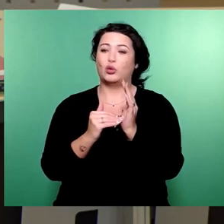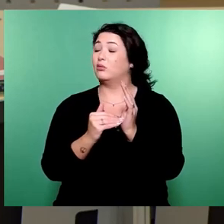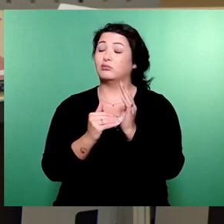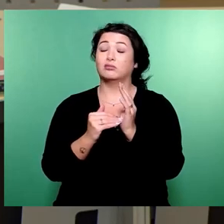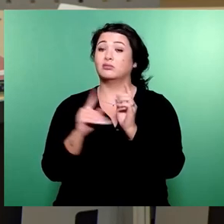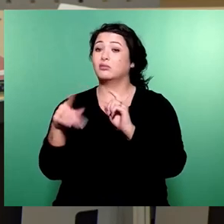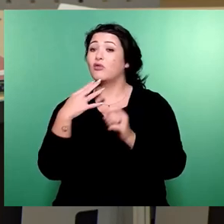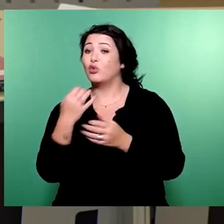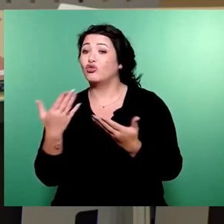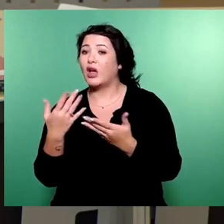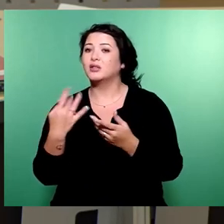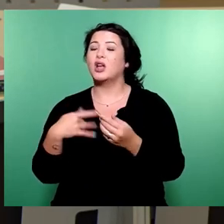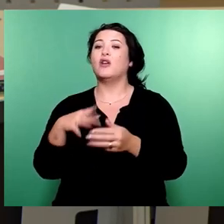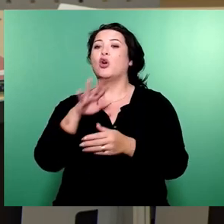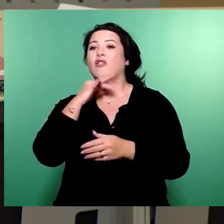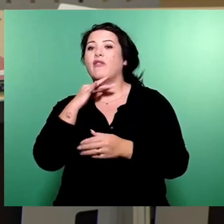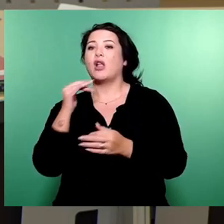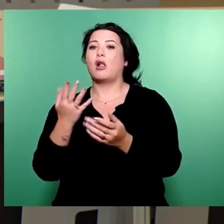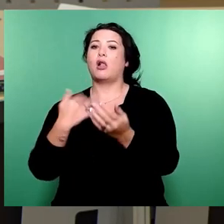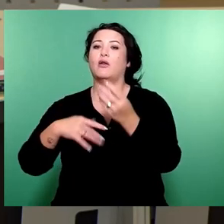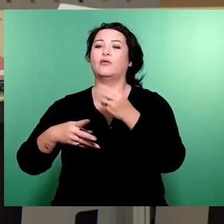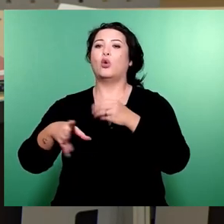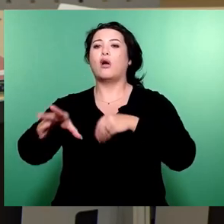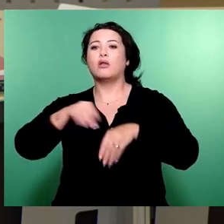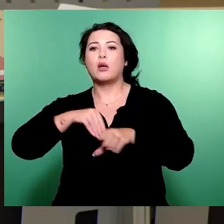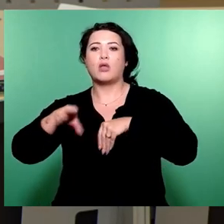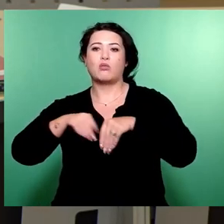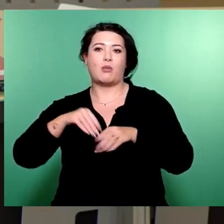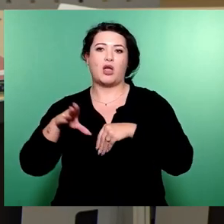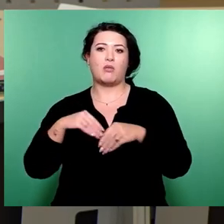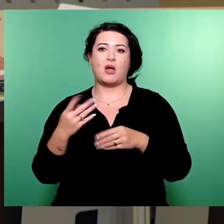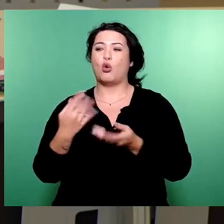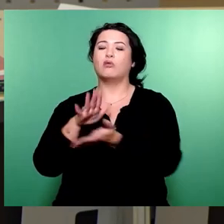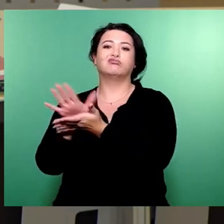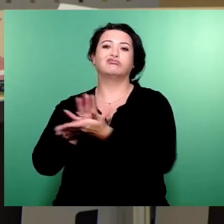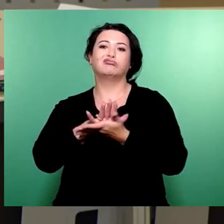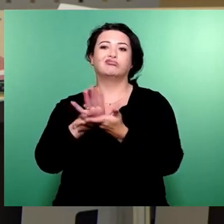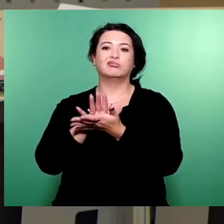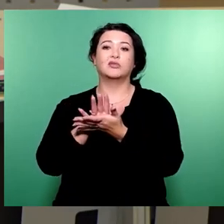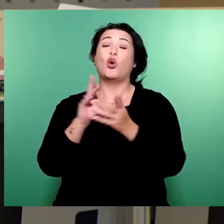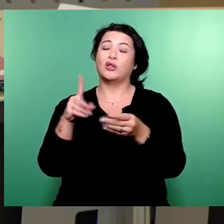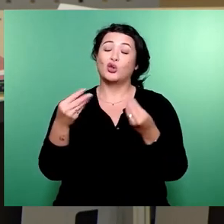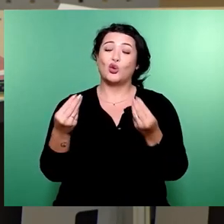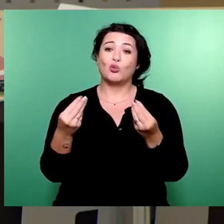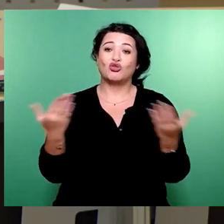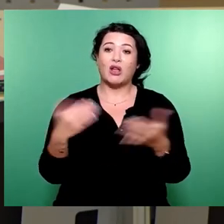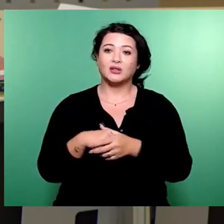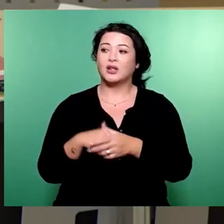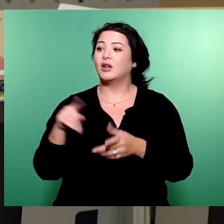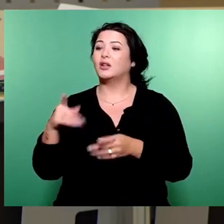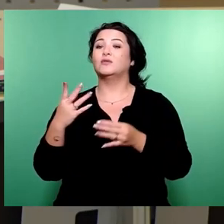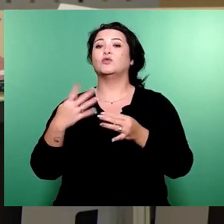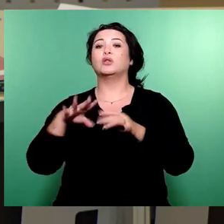verschwendet öffentliche Mittel und das mit populistischer Schlagseite. Wie üblich, in jedem Haushalt finden wir die tiefen Gräben